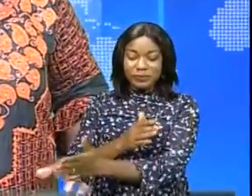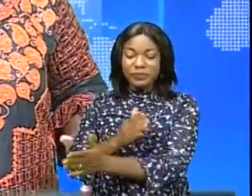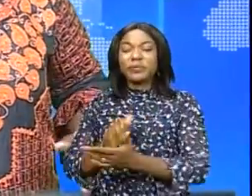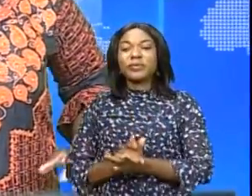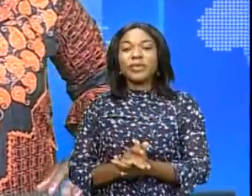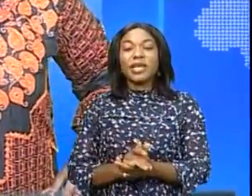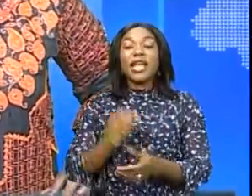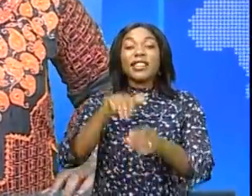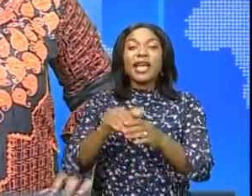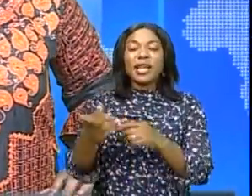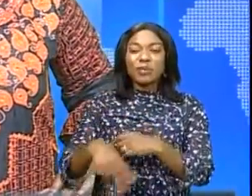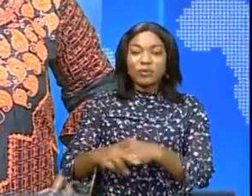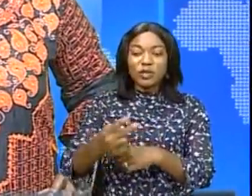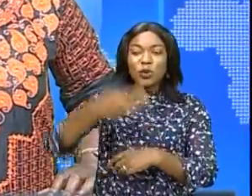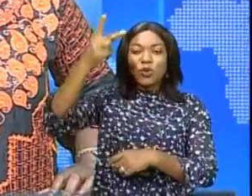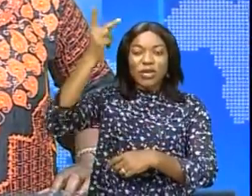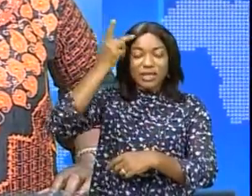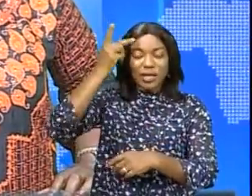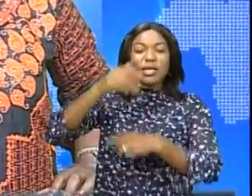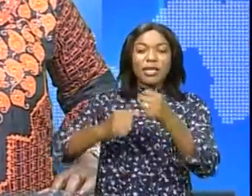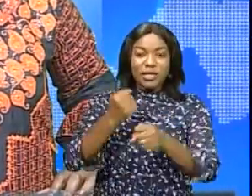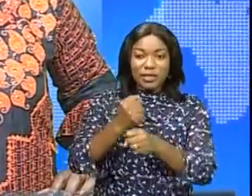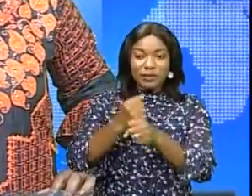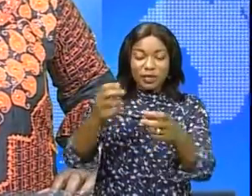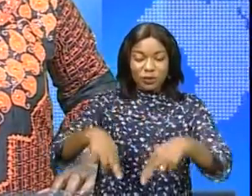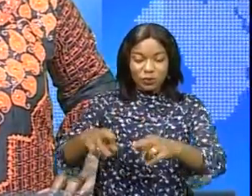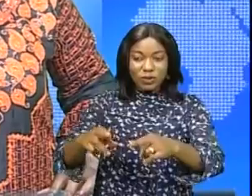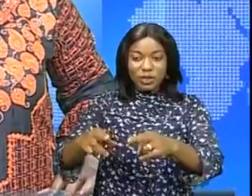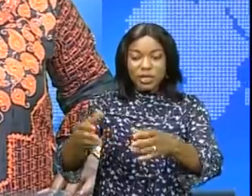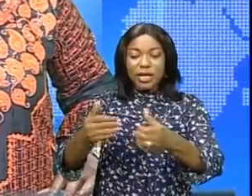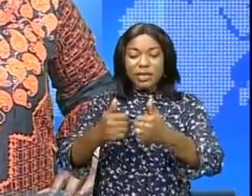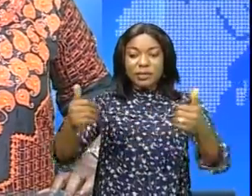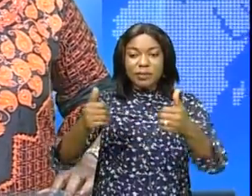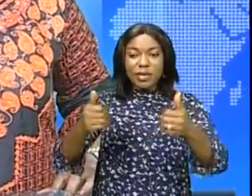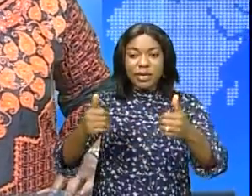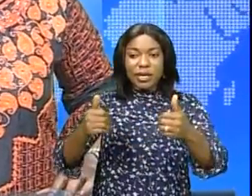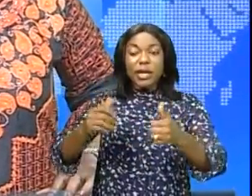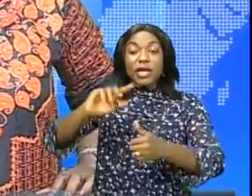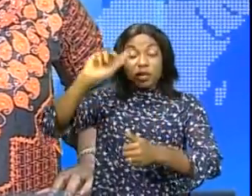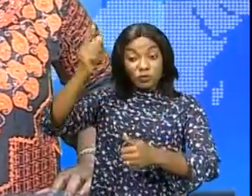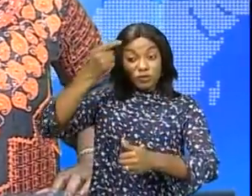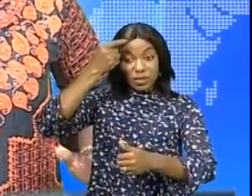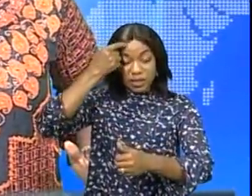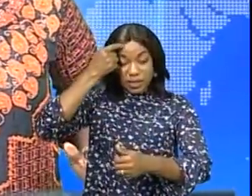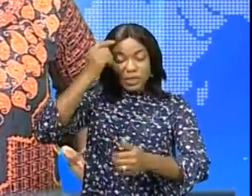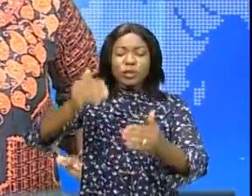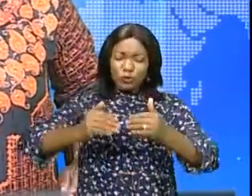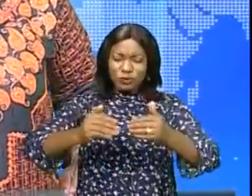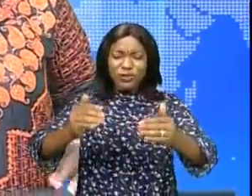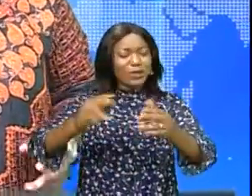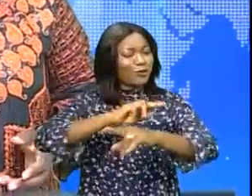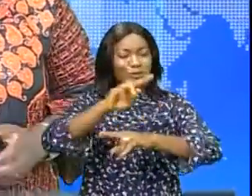Et dans la province du Okatanga, les travaux de la voie urbaine initiés par le gouverneur Jacques Kiaboulakatoué se poursuivent